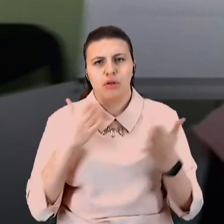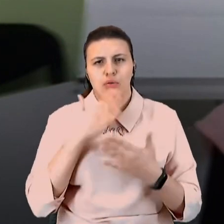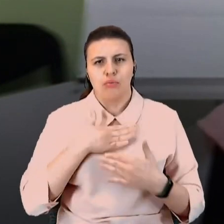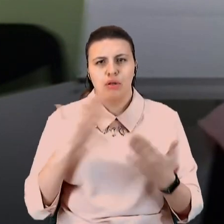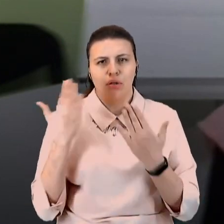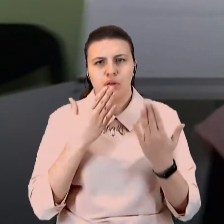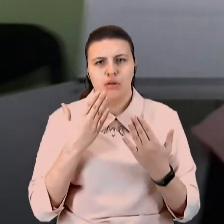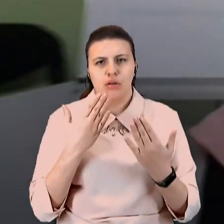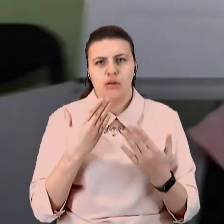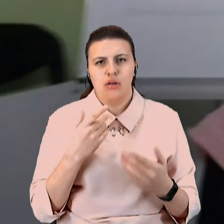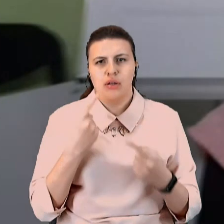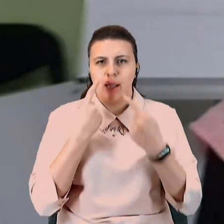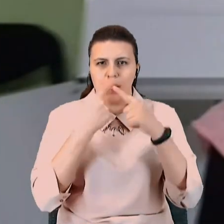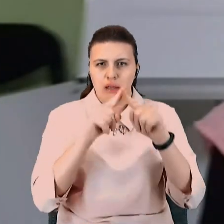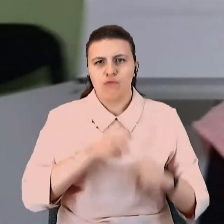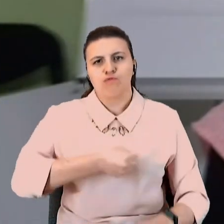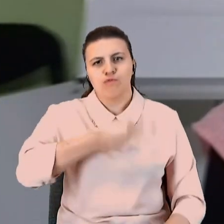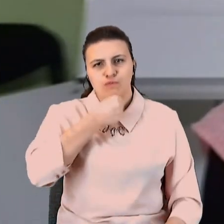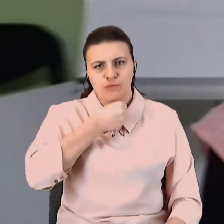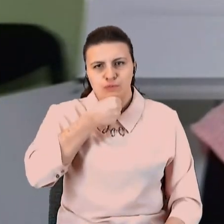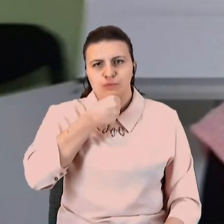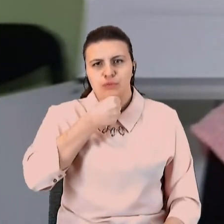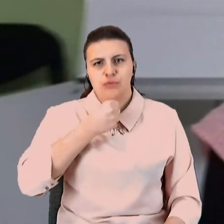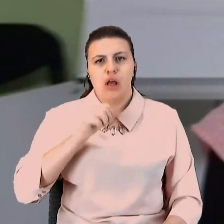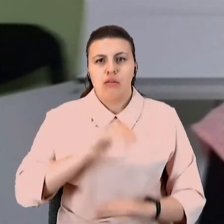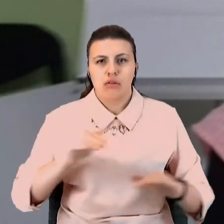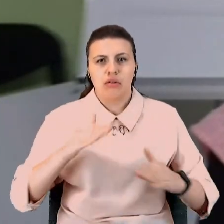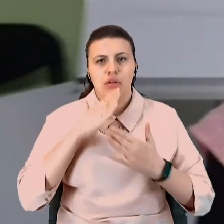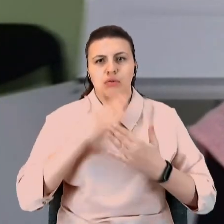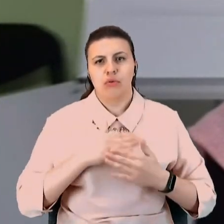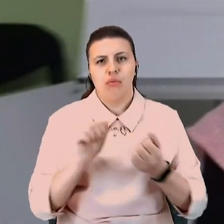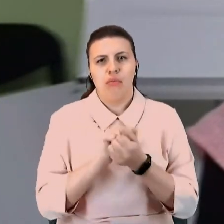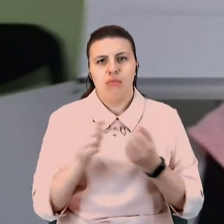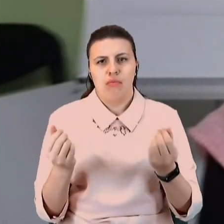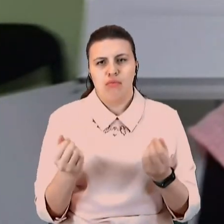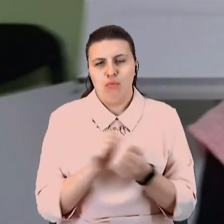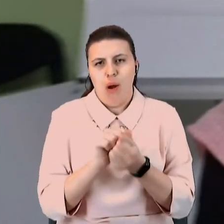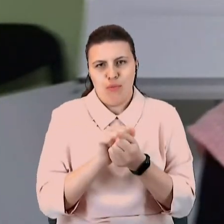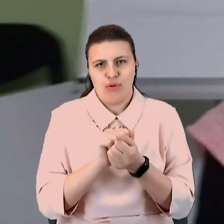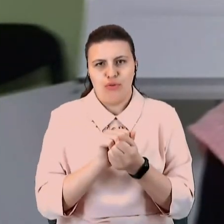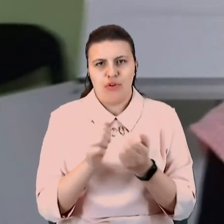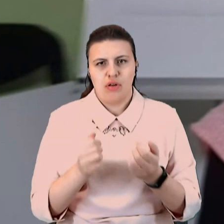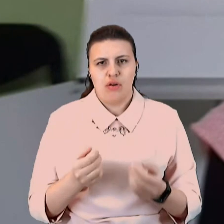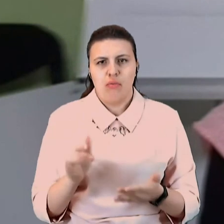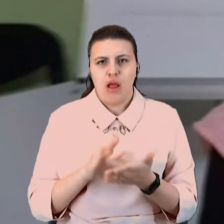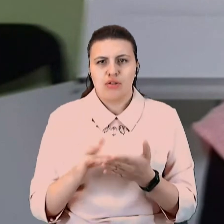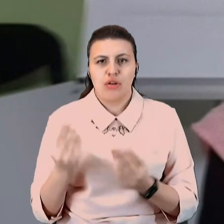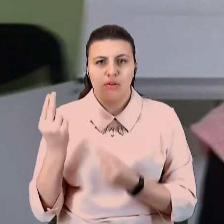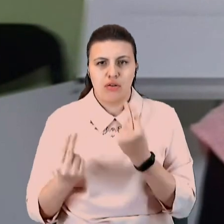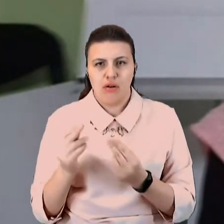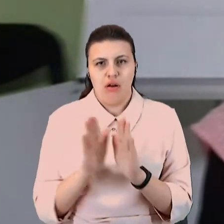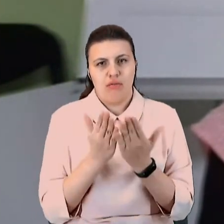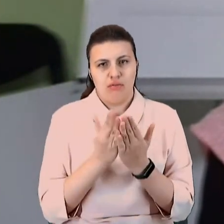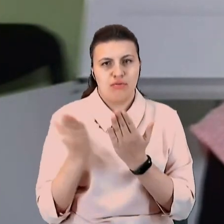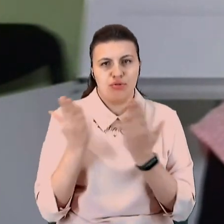книжки, вже доросле публіка. А діти люблять паперові. Тому вміло поєднуйте планшет для гри, а паперову книжечку читайте.